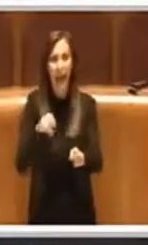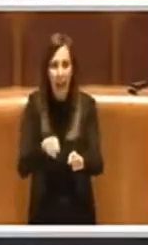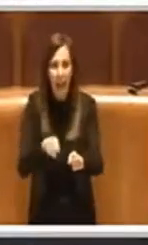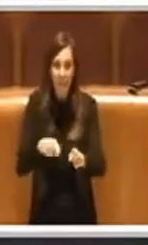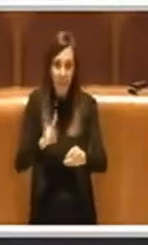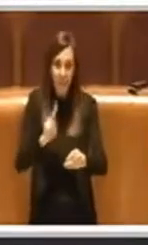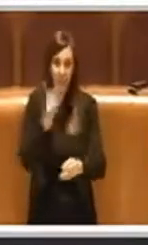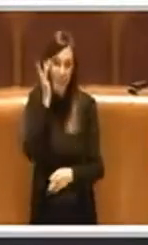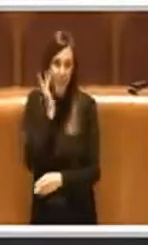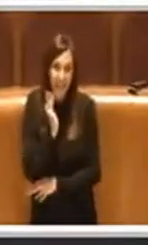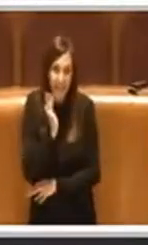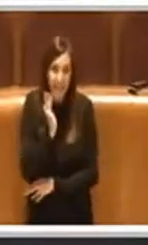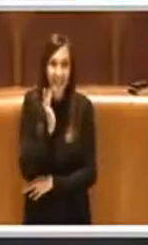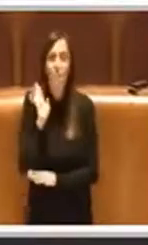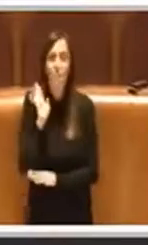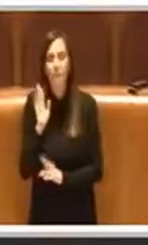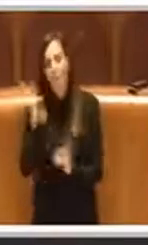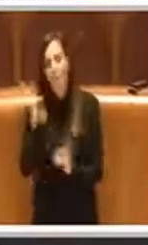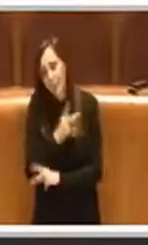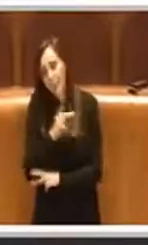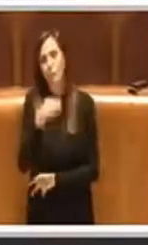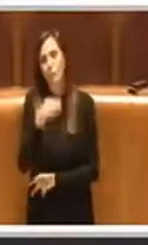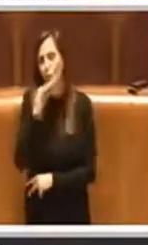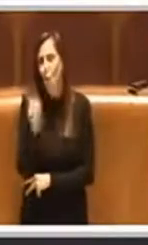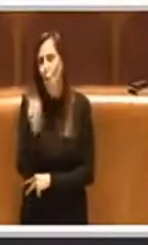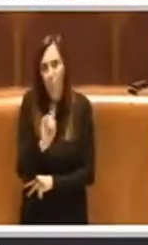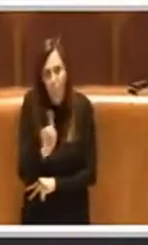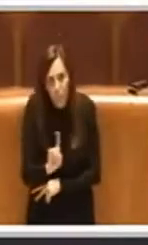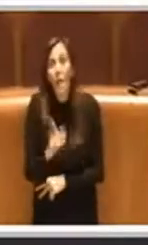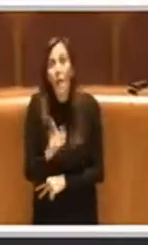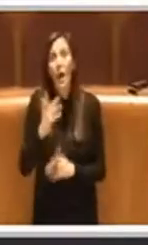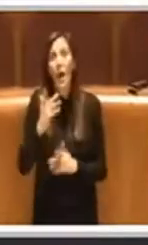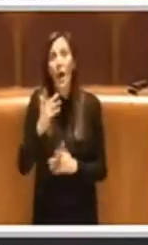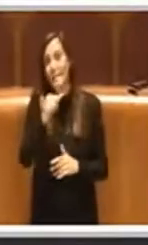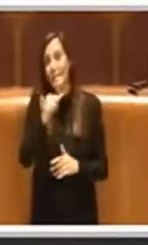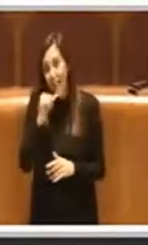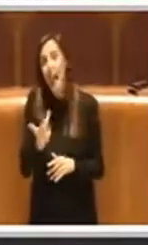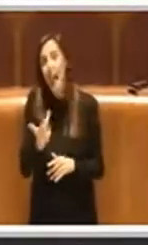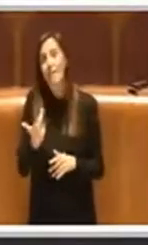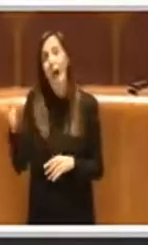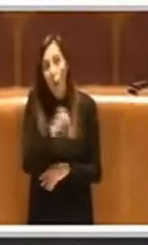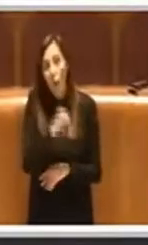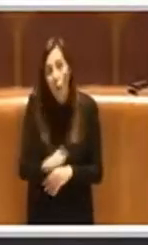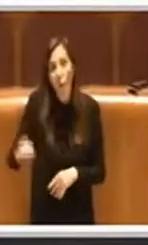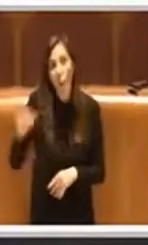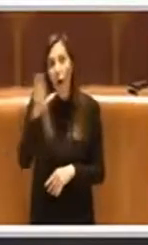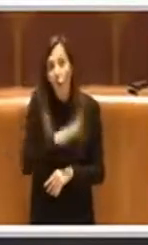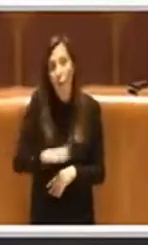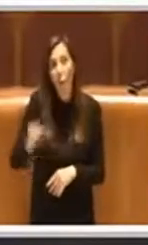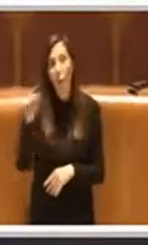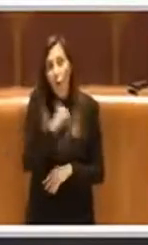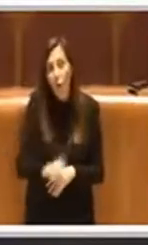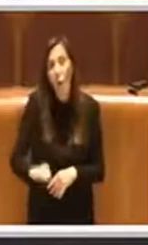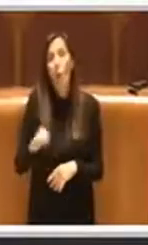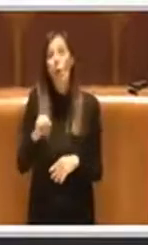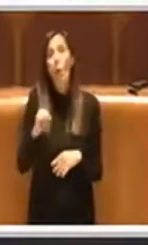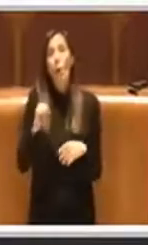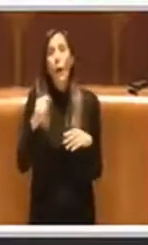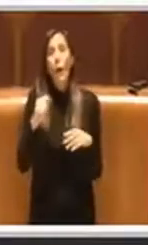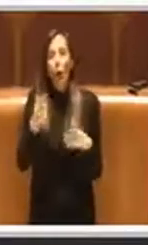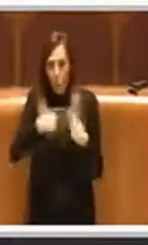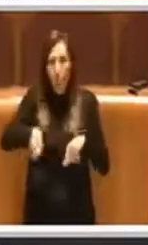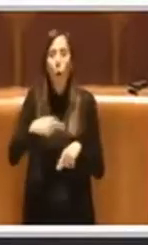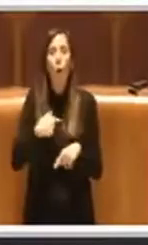più a rischio. Questo non basta, bisogna fare molto altro, questa è la ragione per cui votiamo favorevolmente a questo